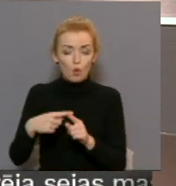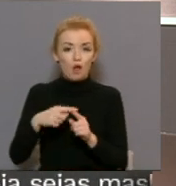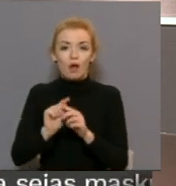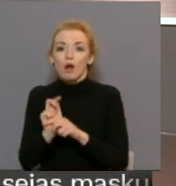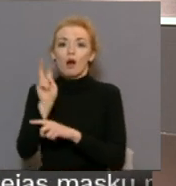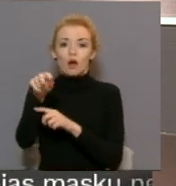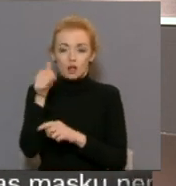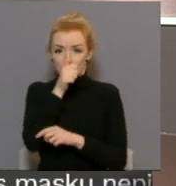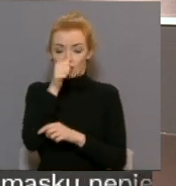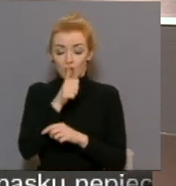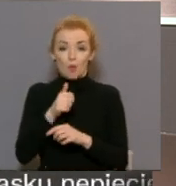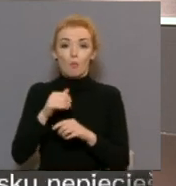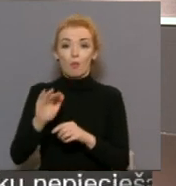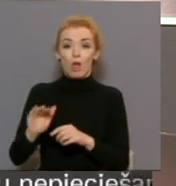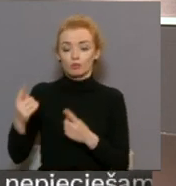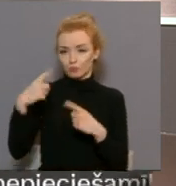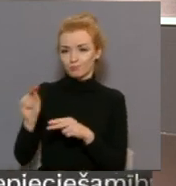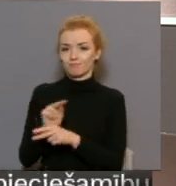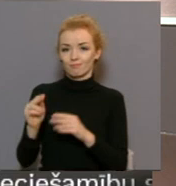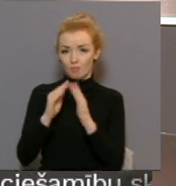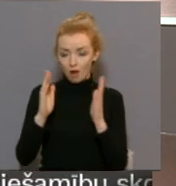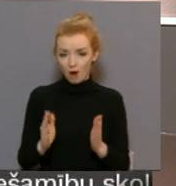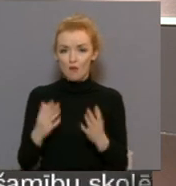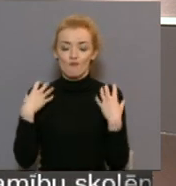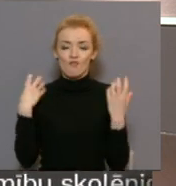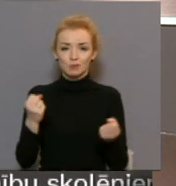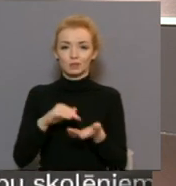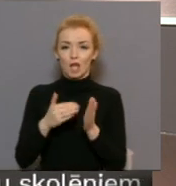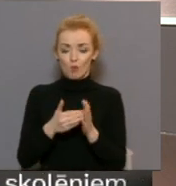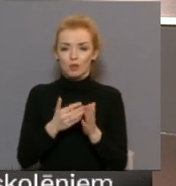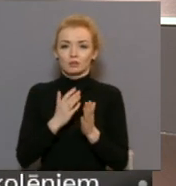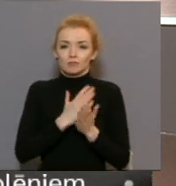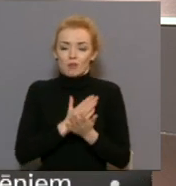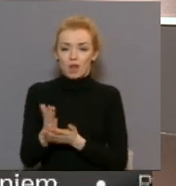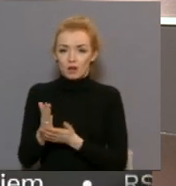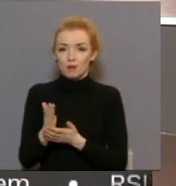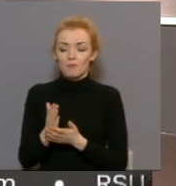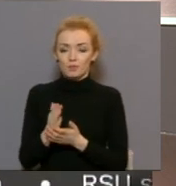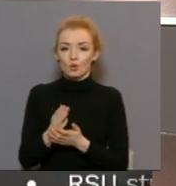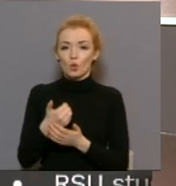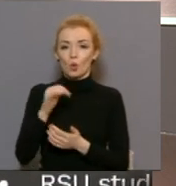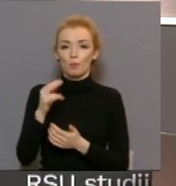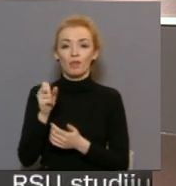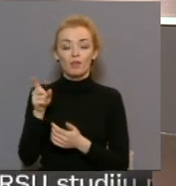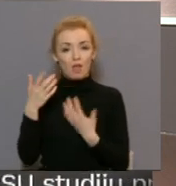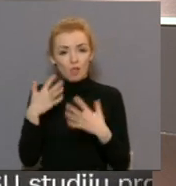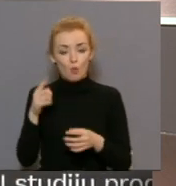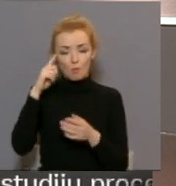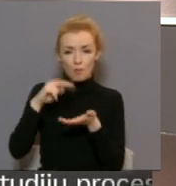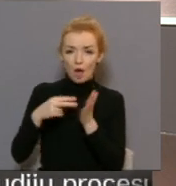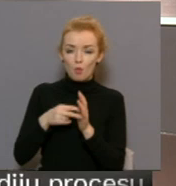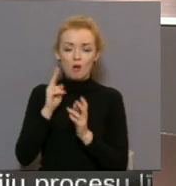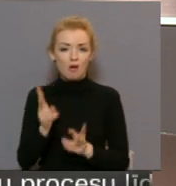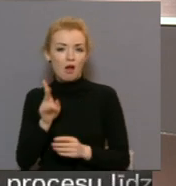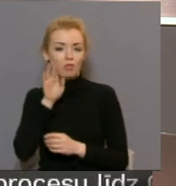netik ārā. Bērns pašlaik ārstais mājās un viņa vislības savulks ir stabils. Grūbiņas novada pašvaldība jau domā par izcinājumiem, kā